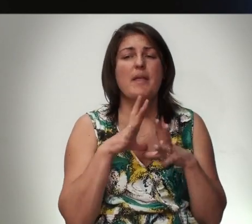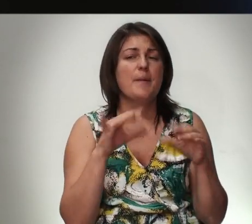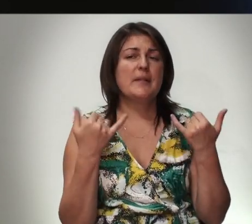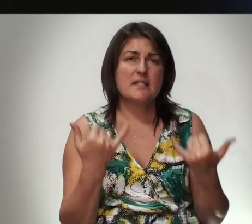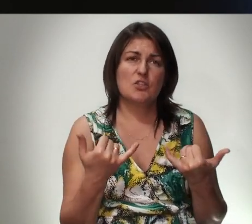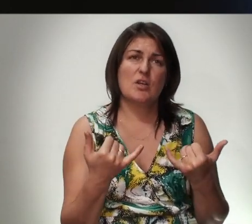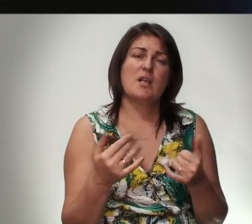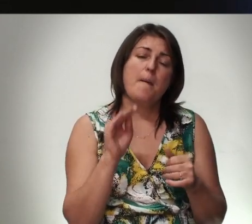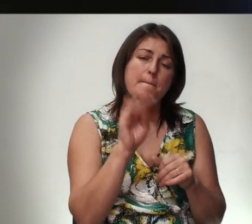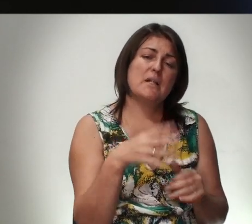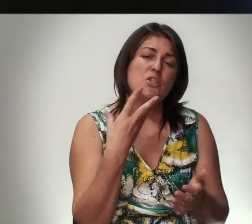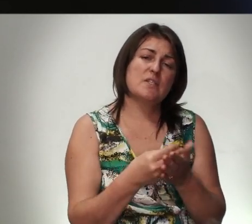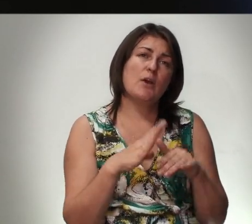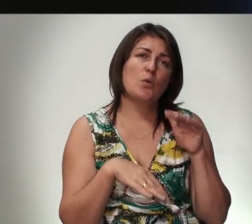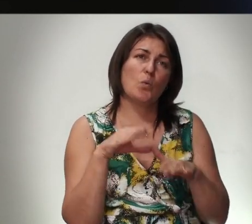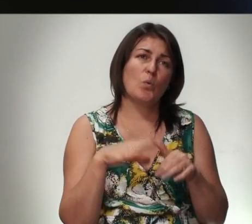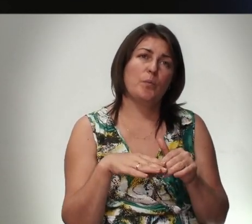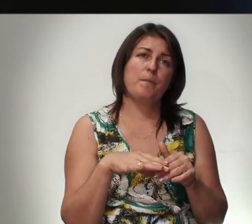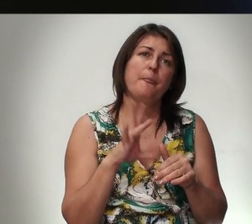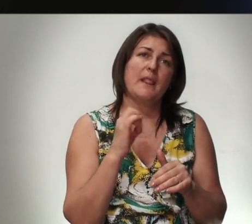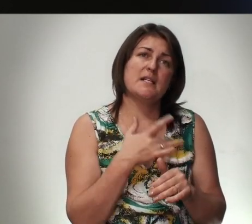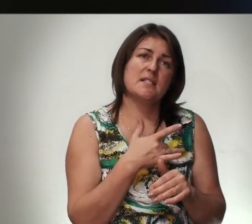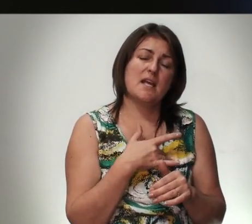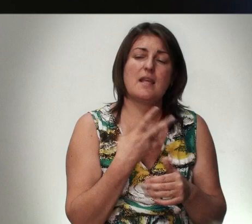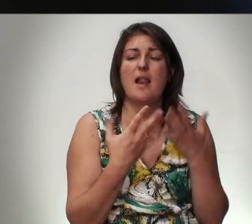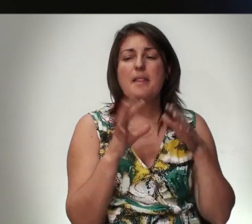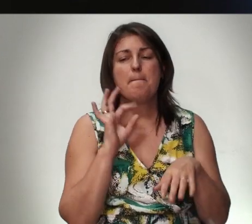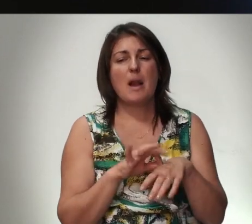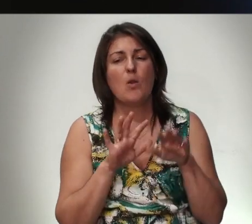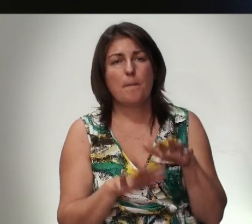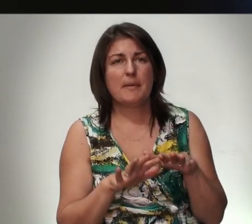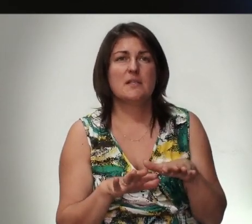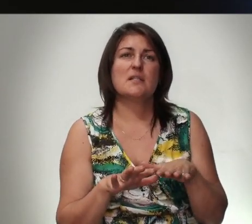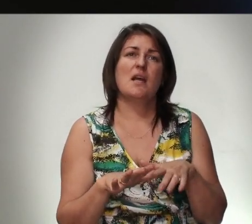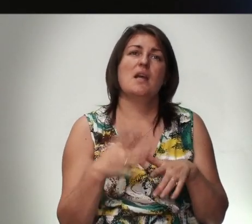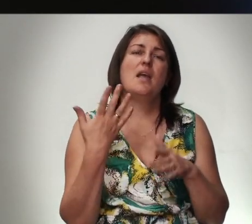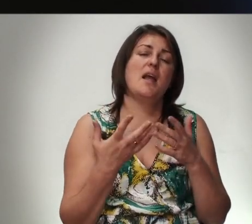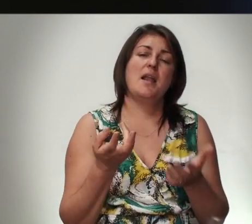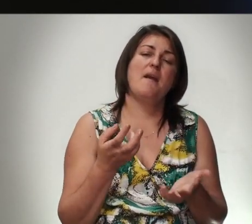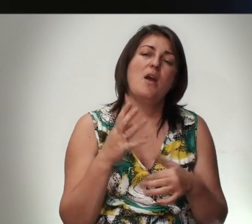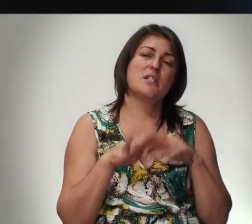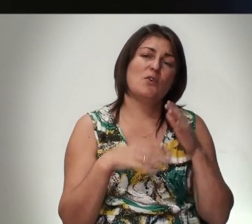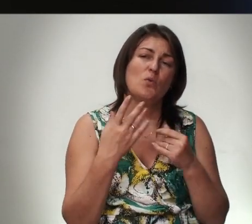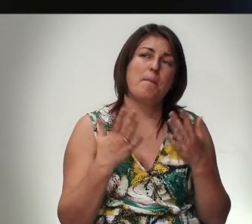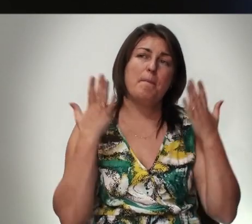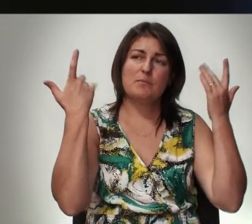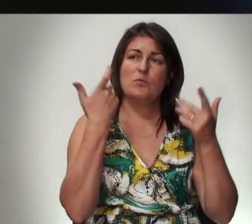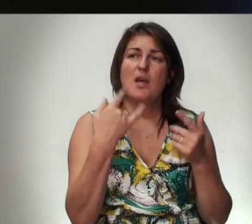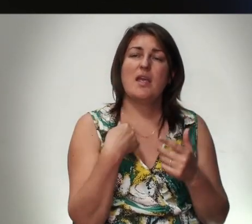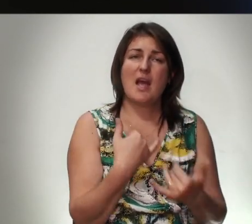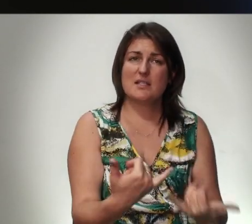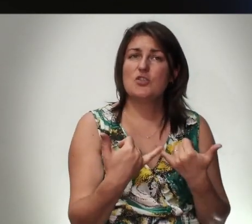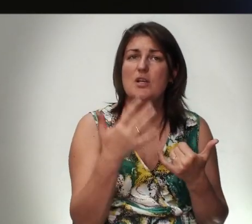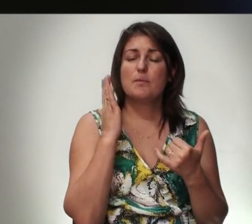Сейчас Положи Свою Руку На Сердце Или На Больное Место Или Подымай Свою Рыку Господу И я